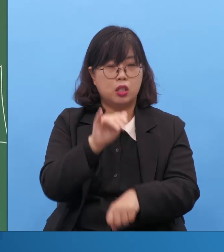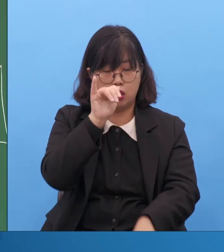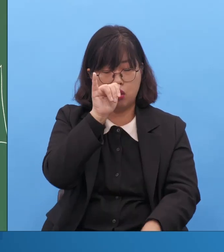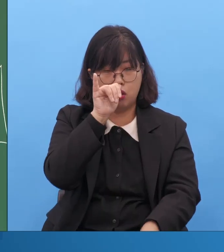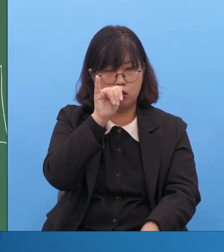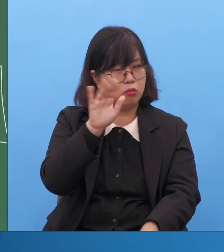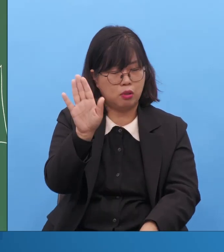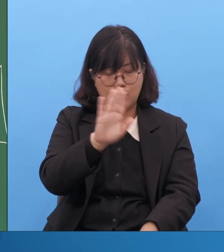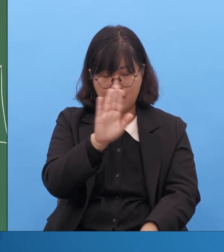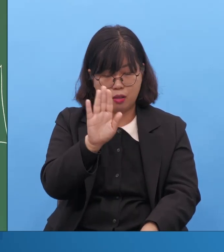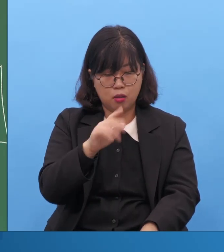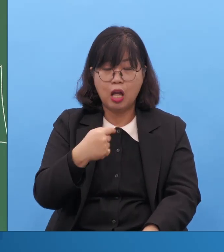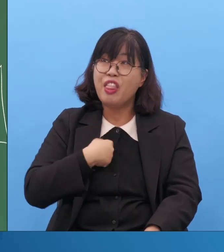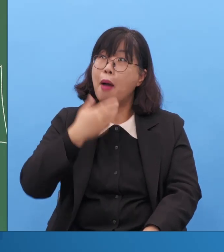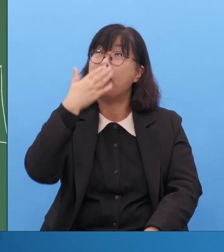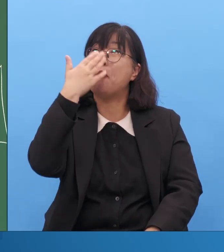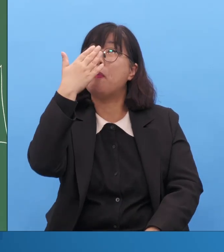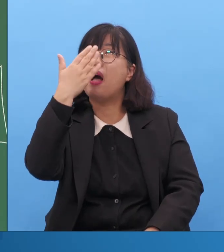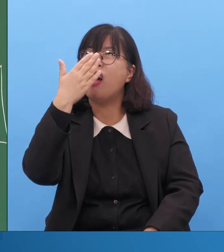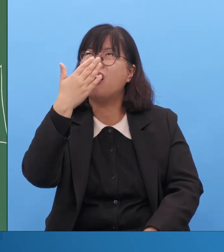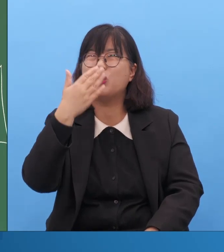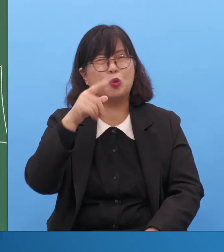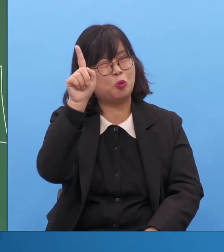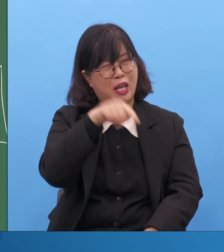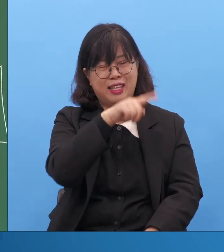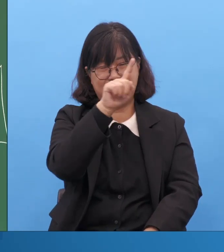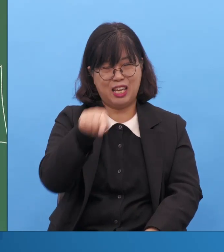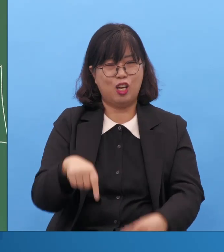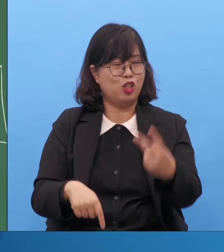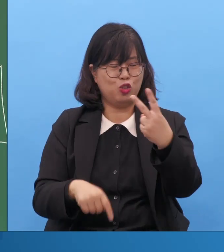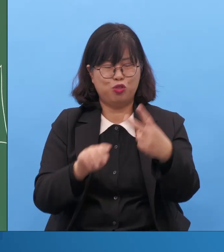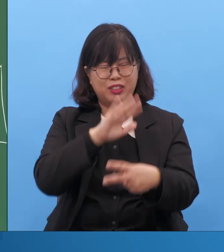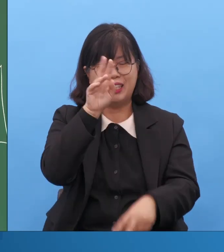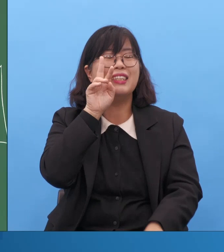하나님은 여러분에게 정말 새로 시작할 겁니다.